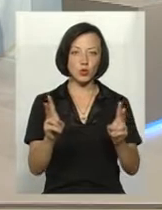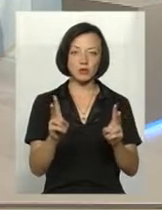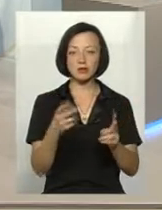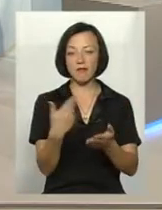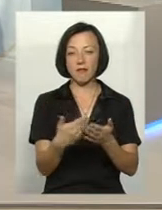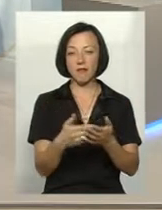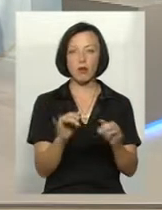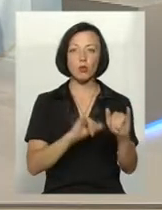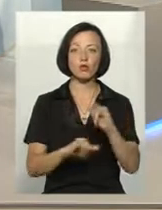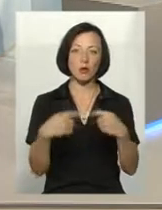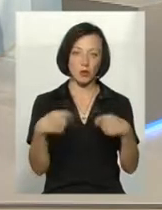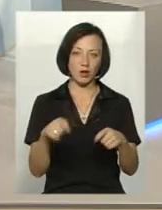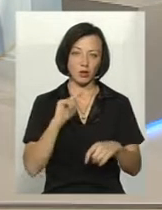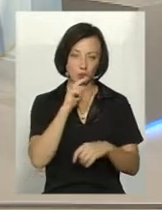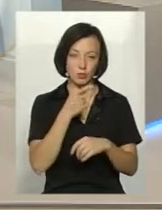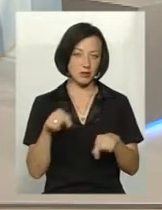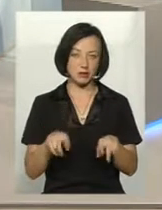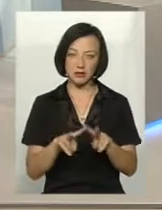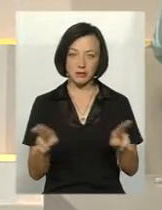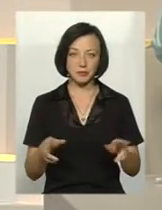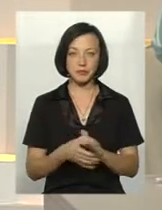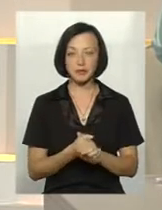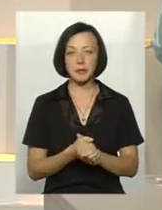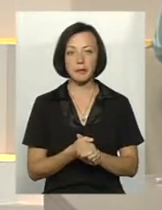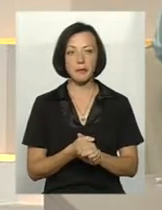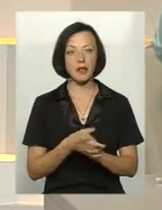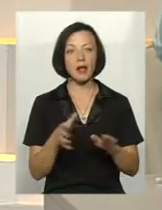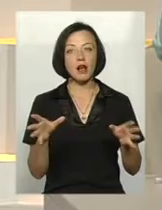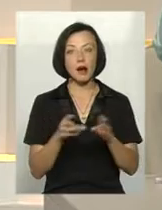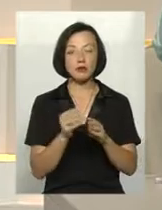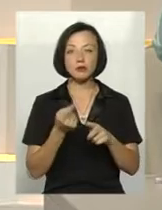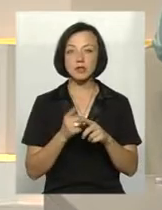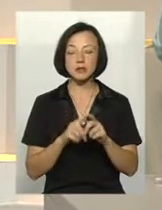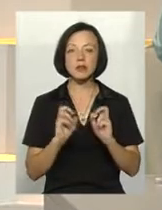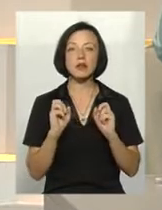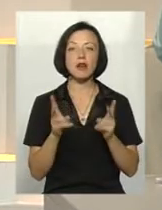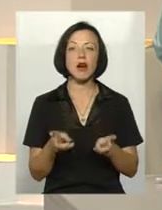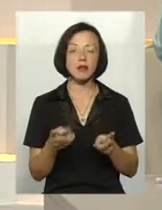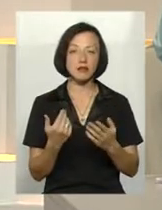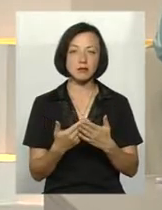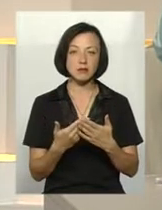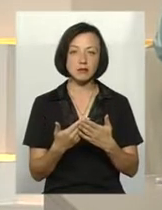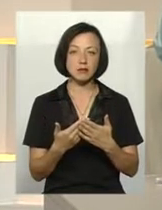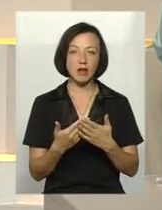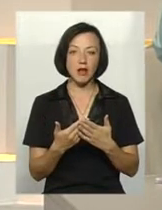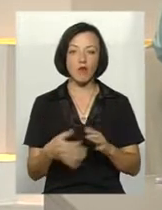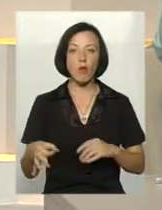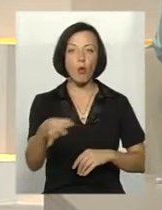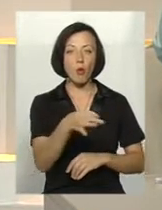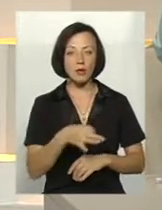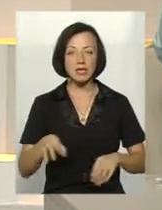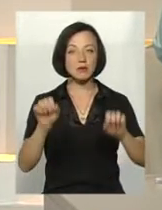куди імір реалізовував свою продукцію. Разом з тим, скажіть, будь ласка, яким чином на рівні області